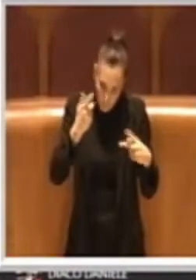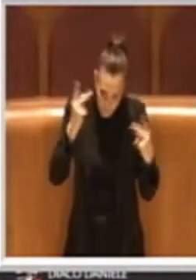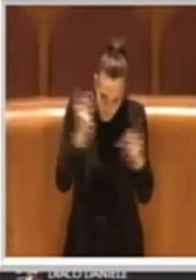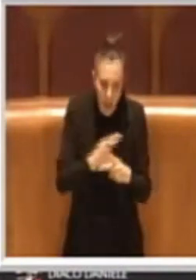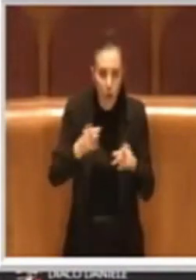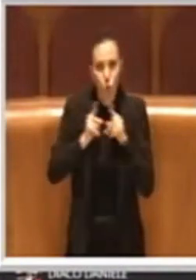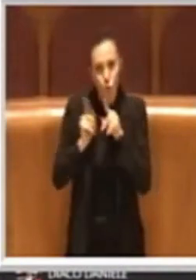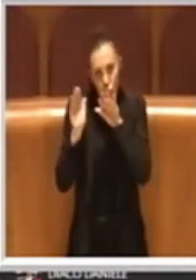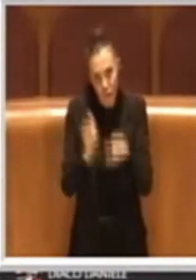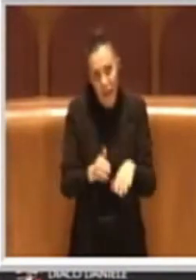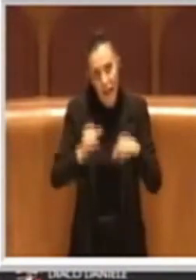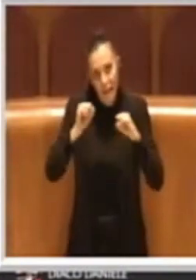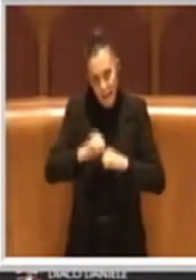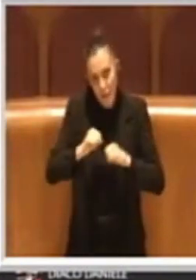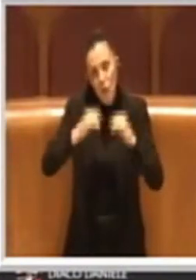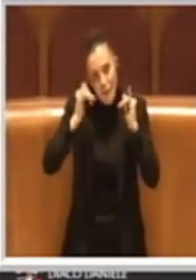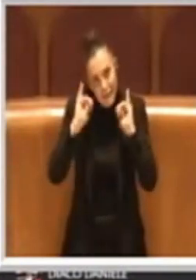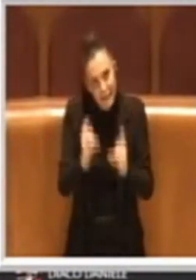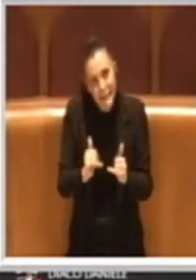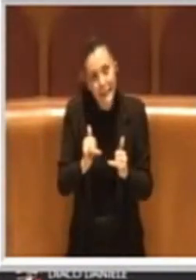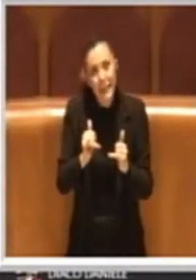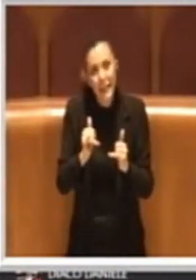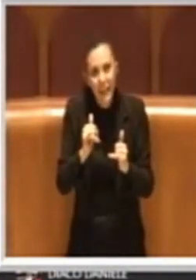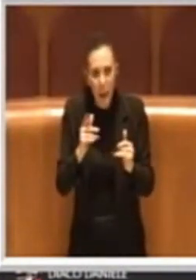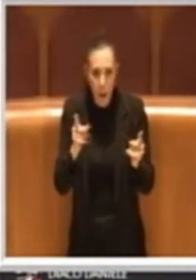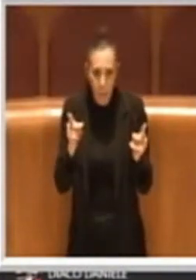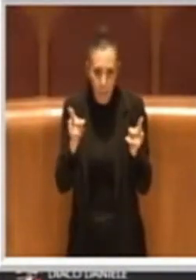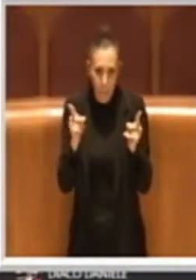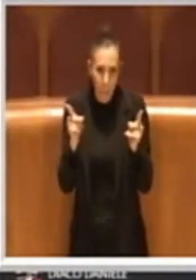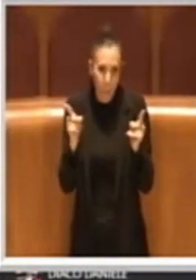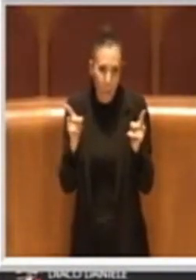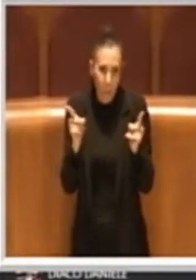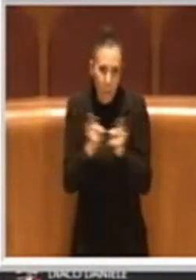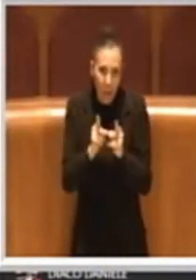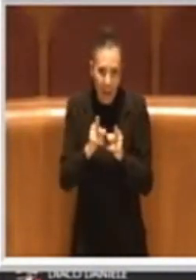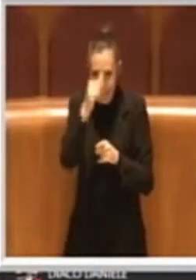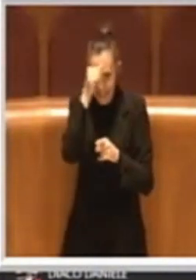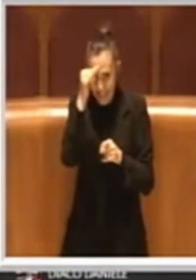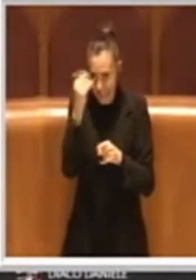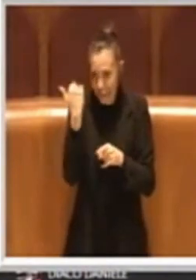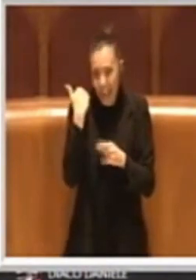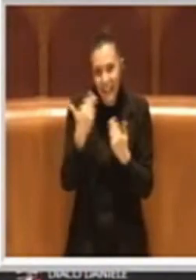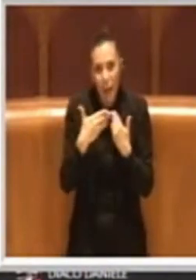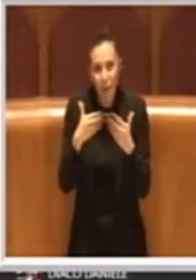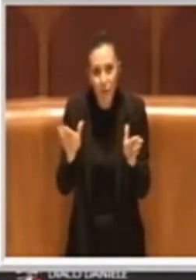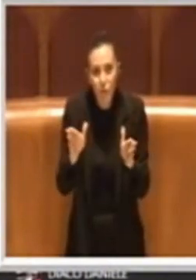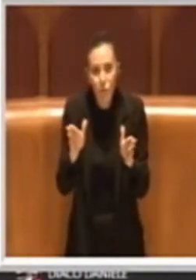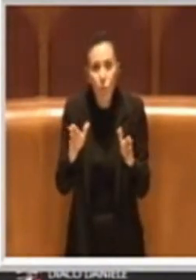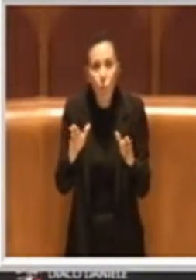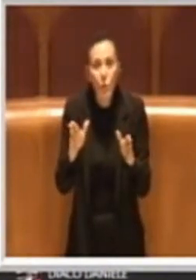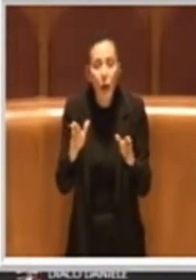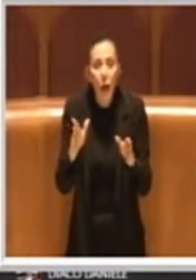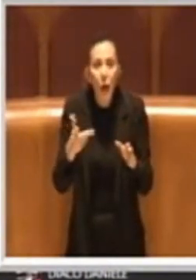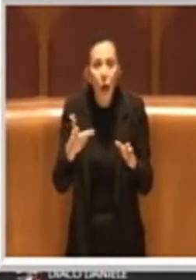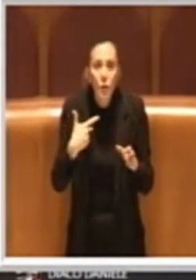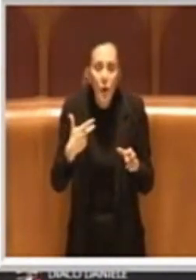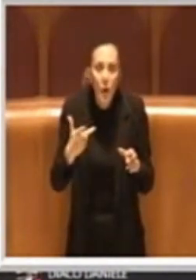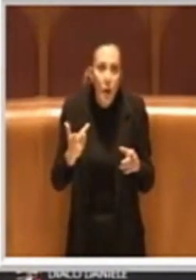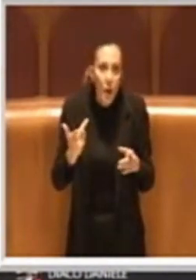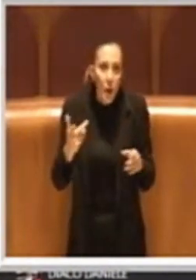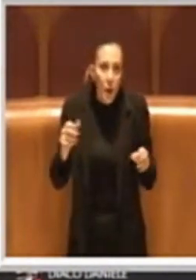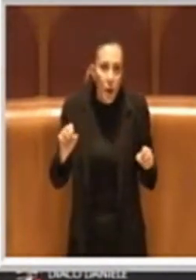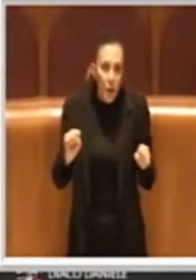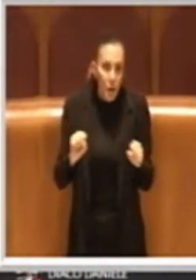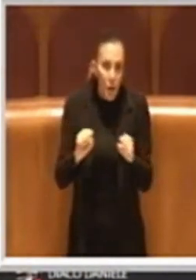carità da tempo e non hanno avuto, tranne che per una breve finestra estiva, una pausa di rifiato,